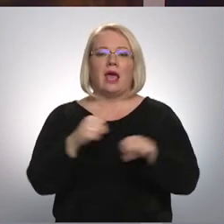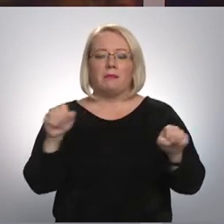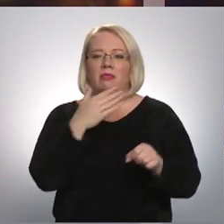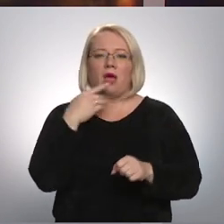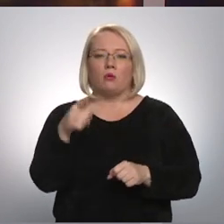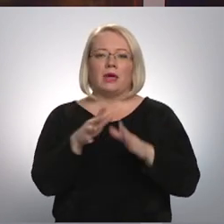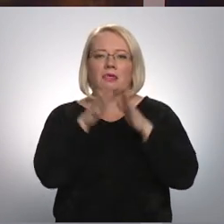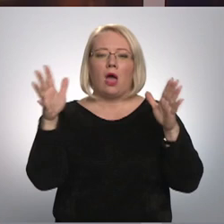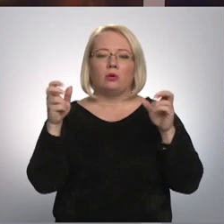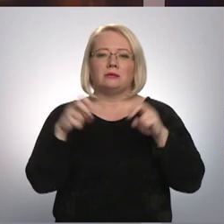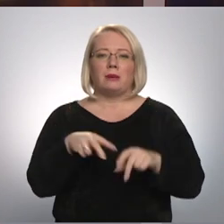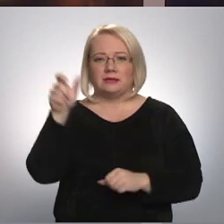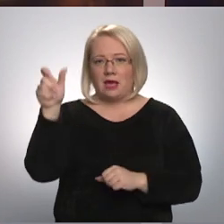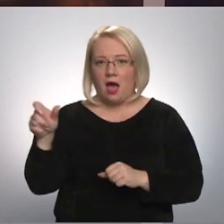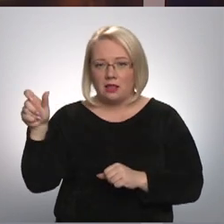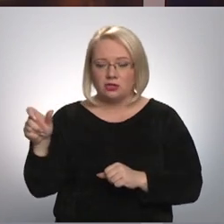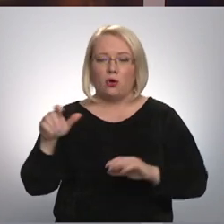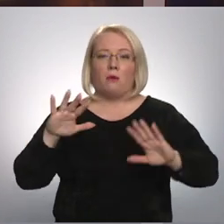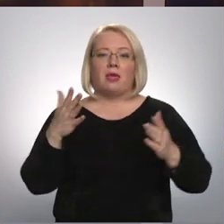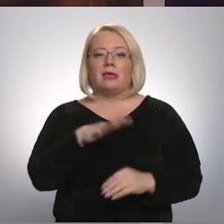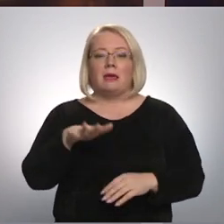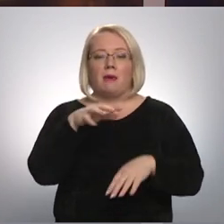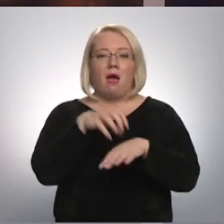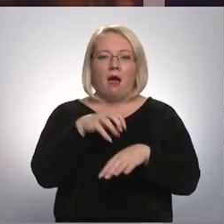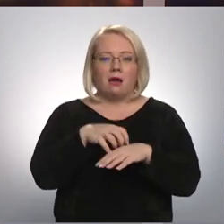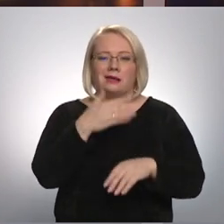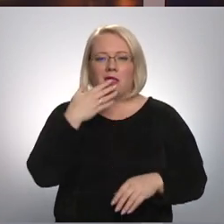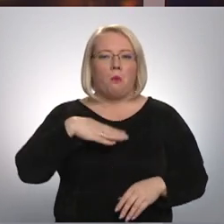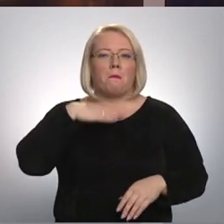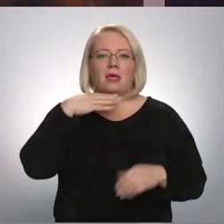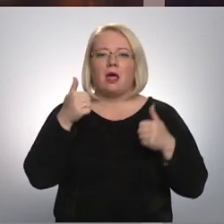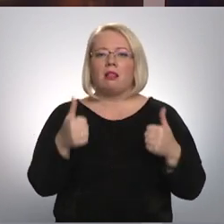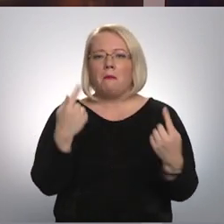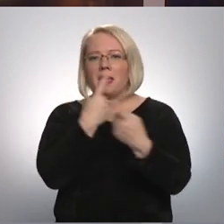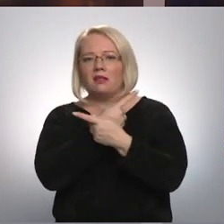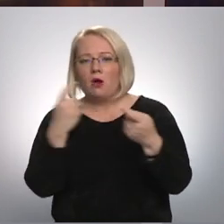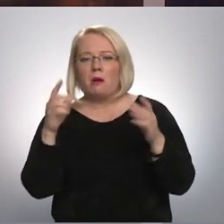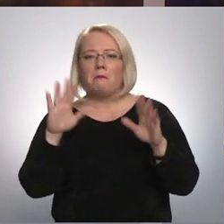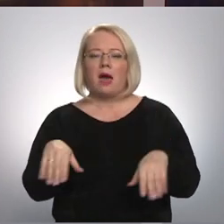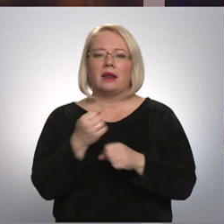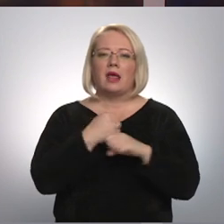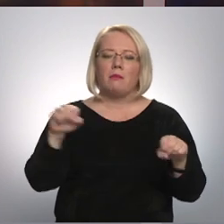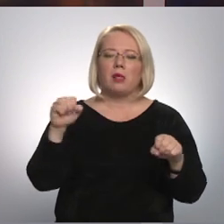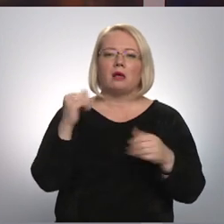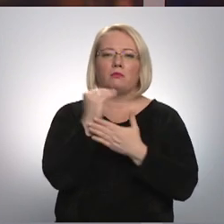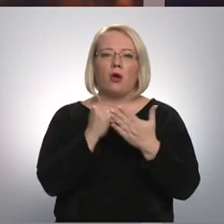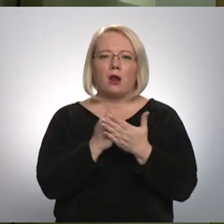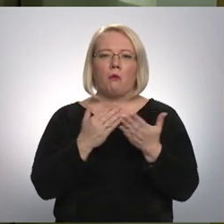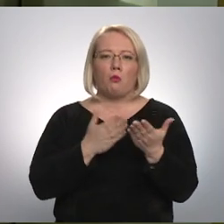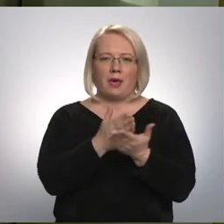speciālistu, kā pašlaik vajadzētu. Turklāt ģimenes ārsti nav pietiekami labi informēt par rehabilitācijas programmu pieejamību.